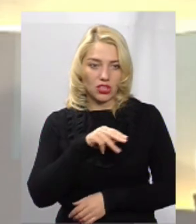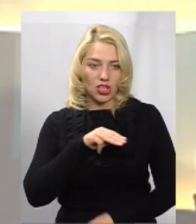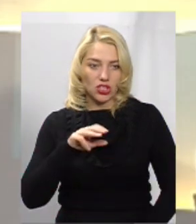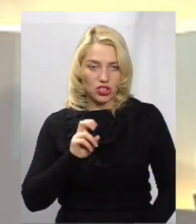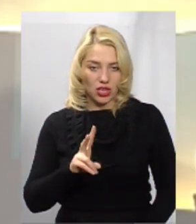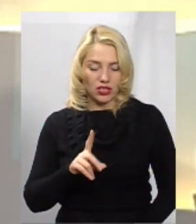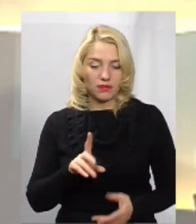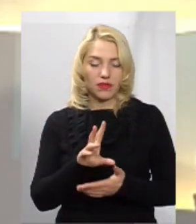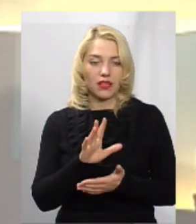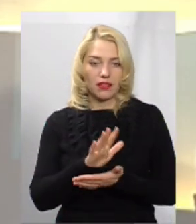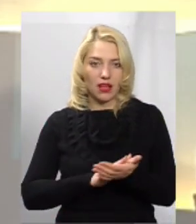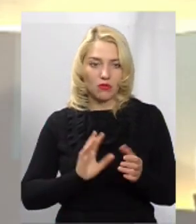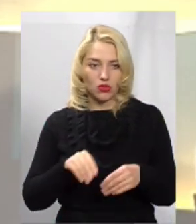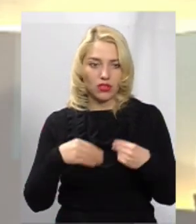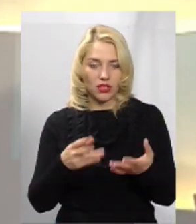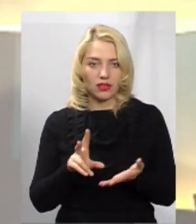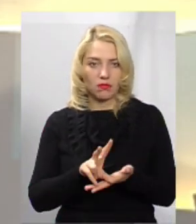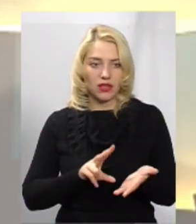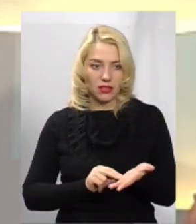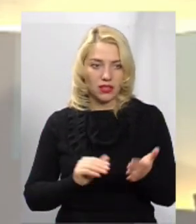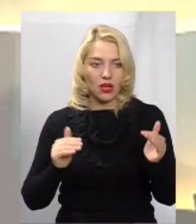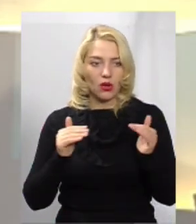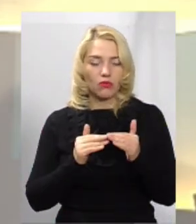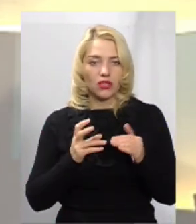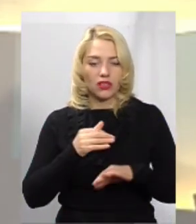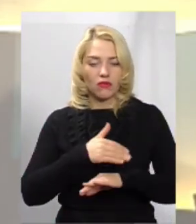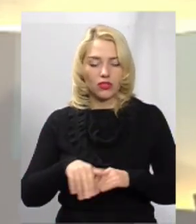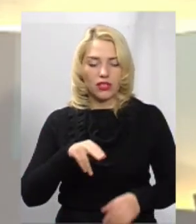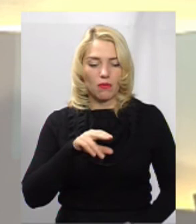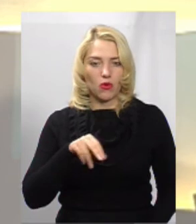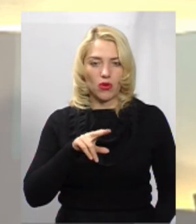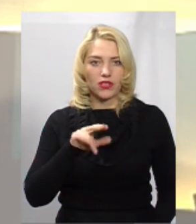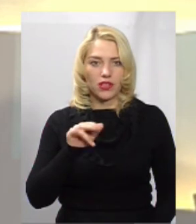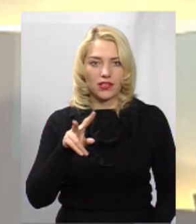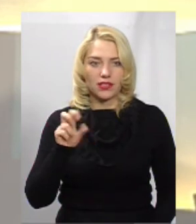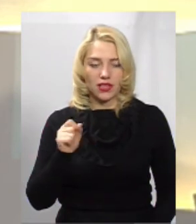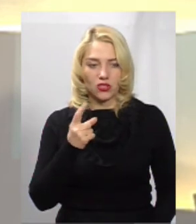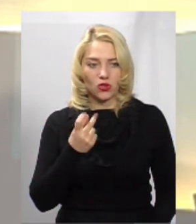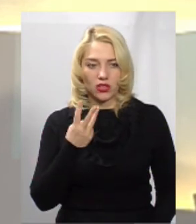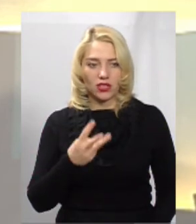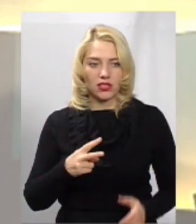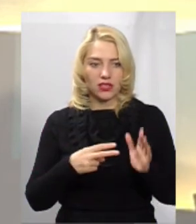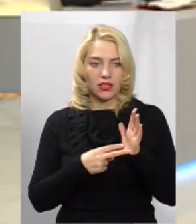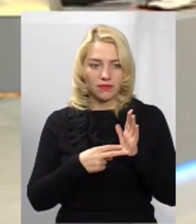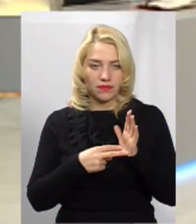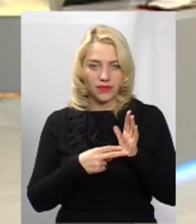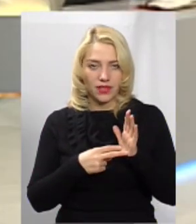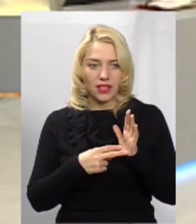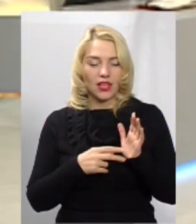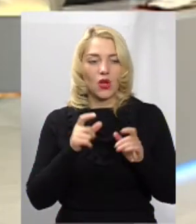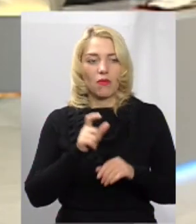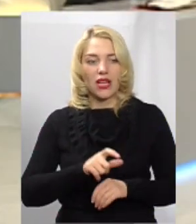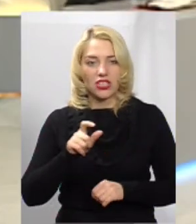Далі можу навести приклад будинку на Подільській 137. Я поправив, трошечки лаконічніше. Та,